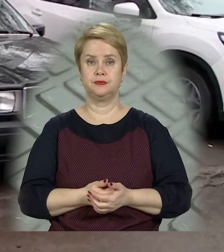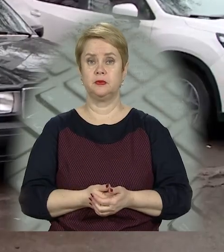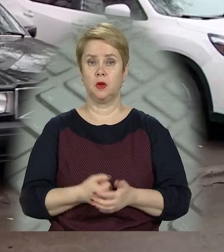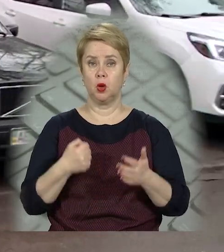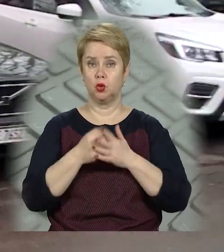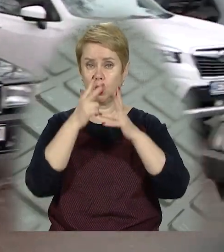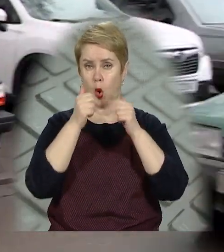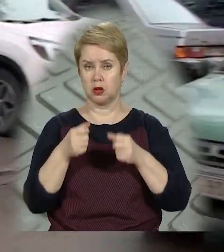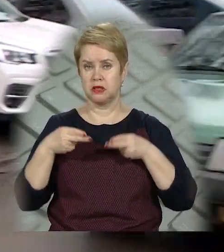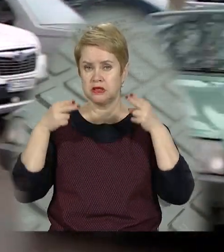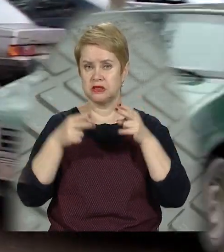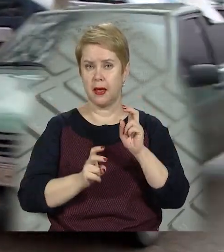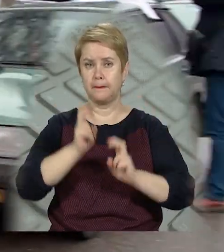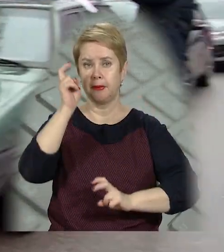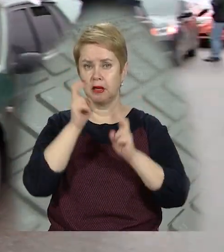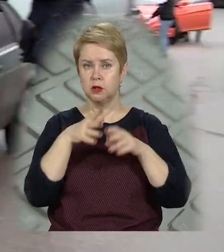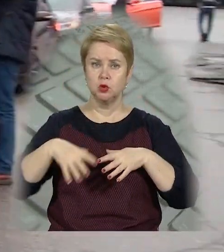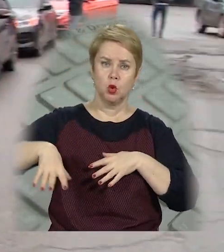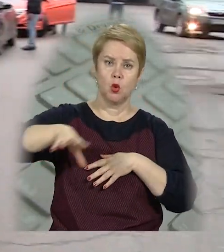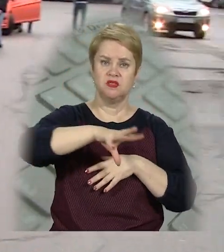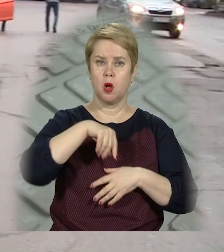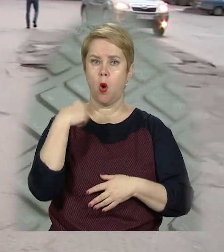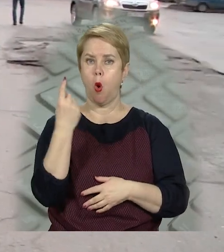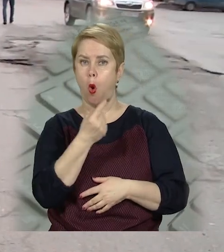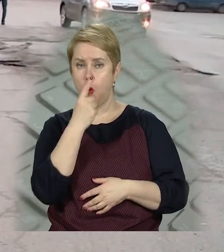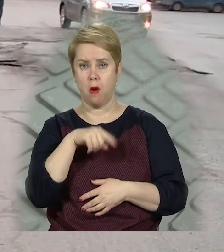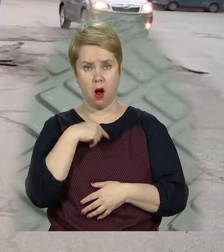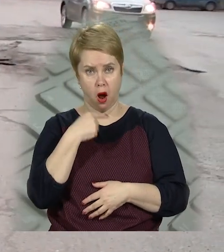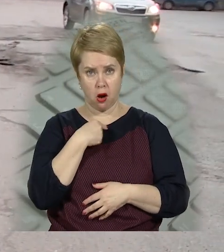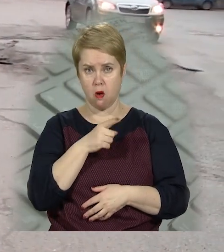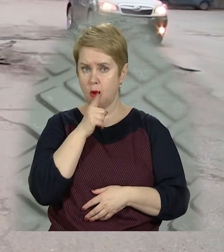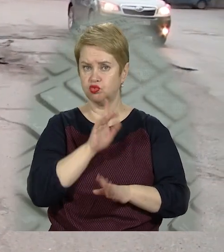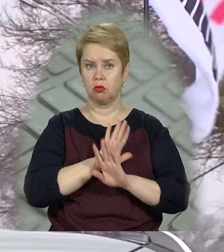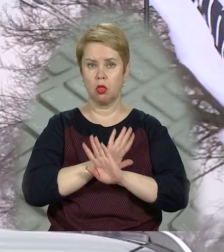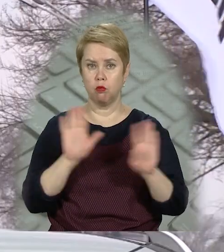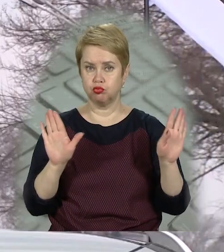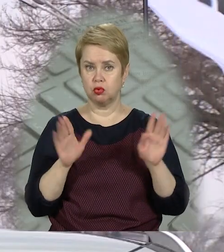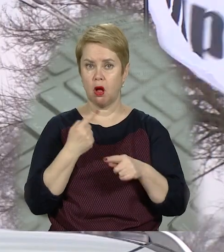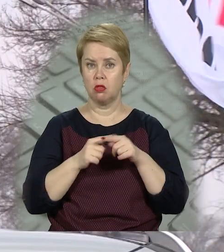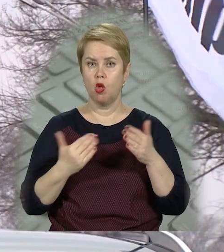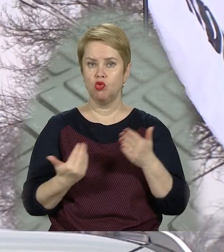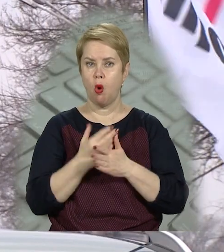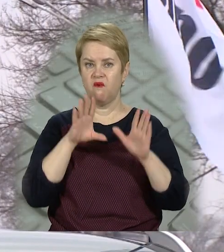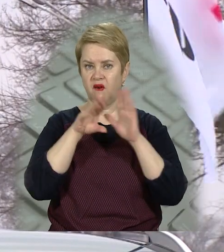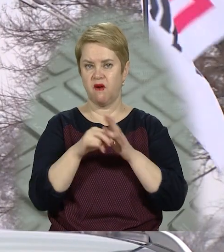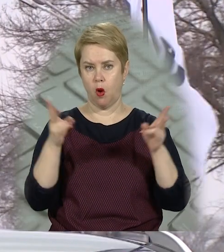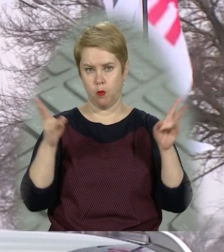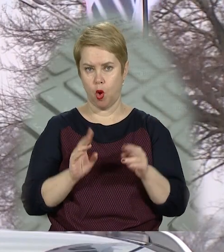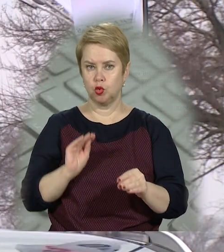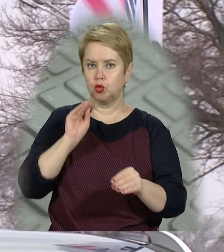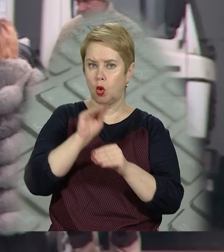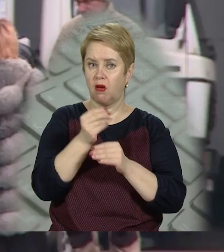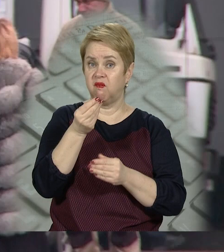До Дніпра з'їхалися підприємці з усієї області. Кажуть, мовчати не будуть, адже нововведення потребують,